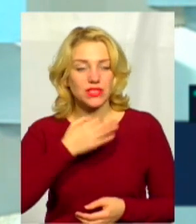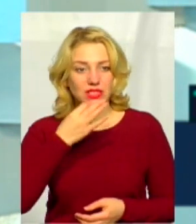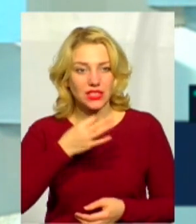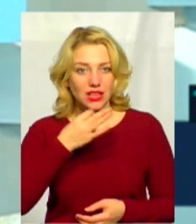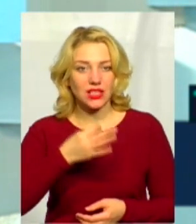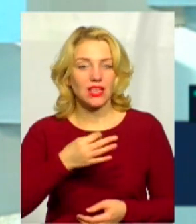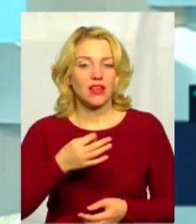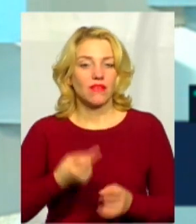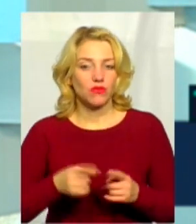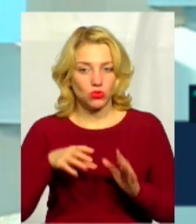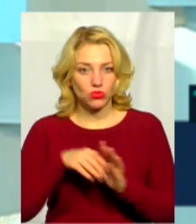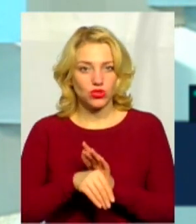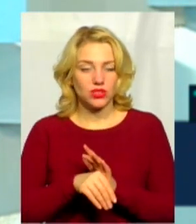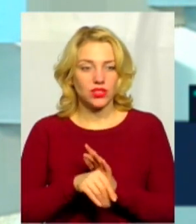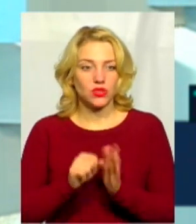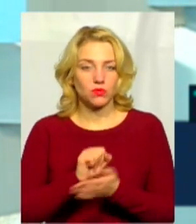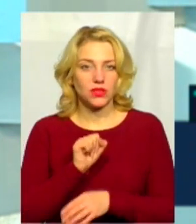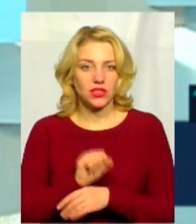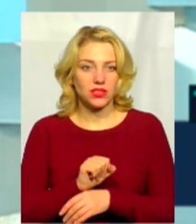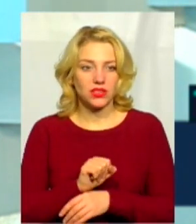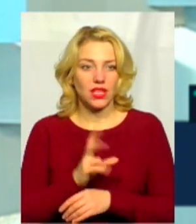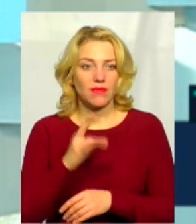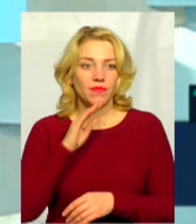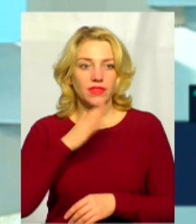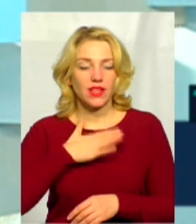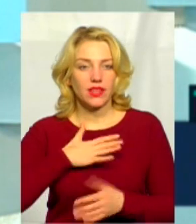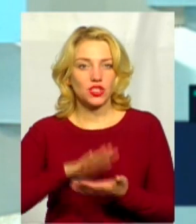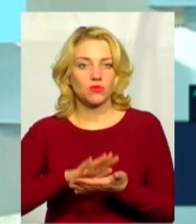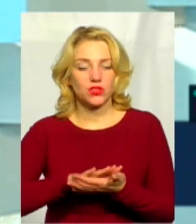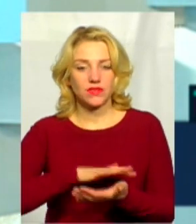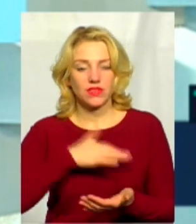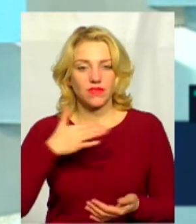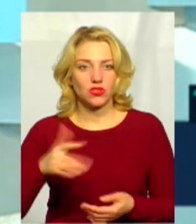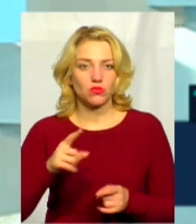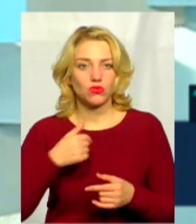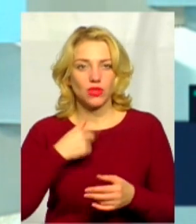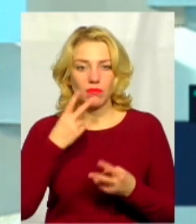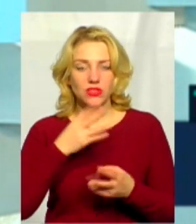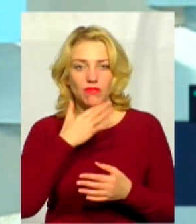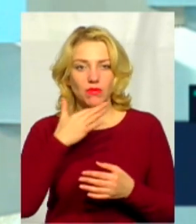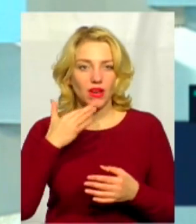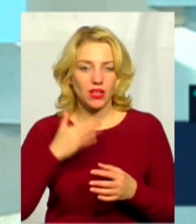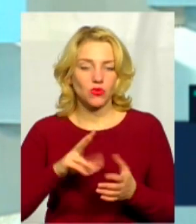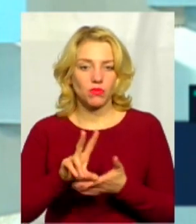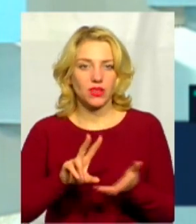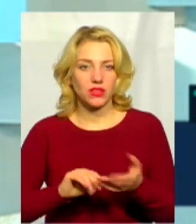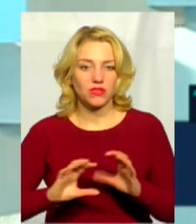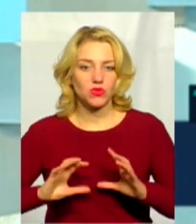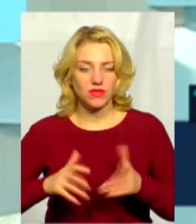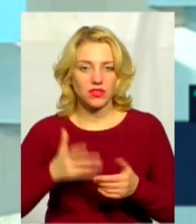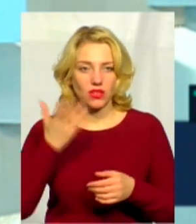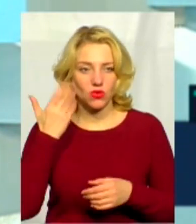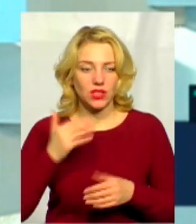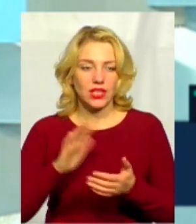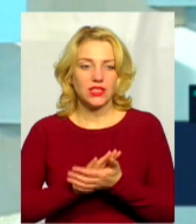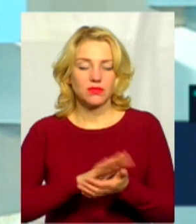зупинитися, скажімо, на нашому сміттєзвалищі, тому що я б бачив багато прикладів в світі, коли на сміттєзвалищах, вже